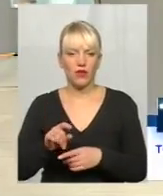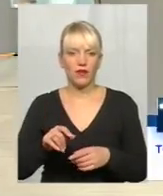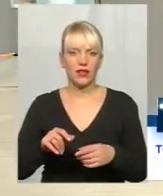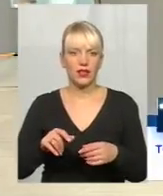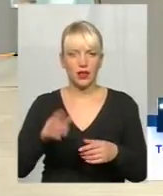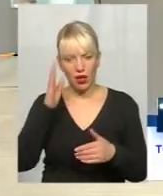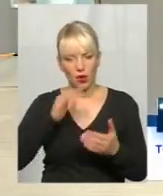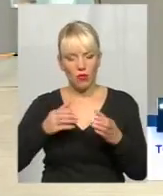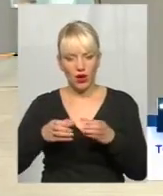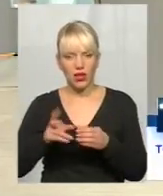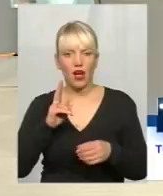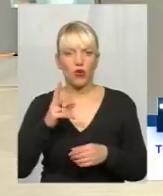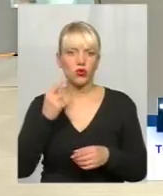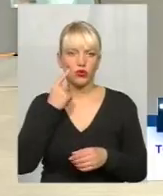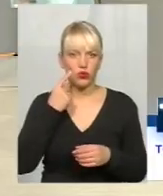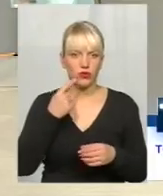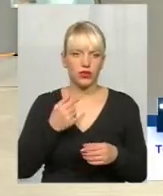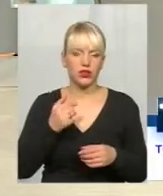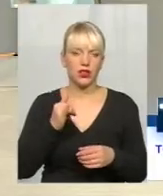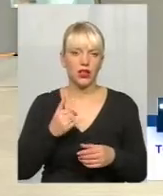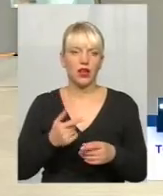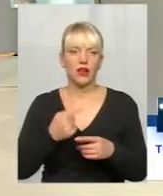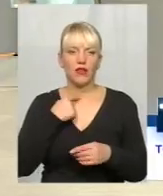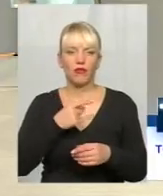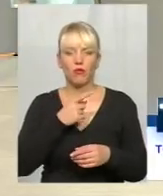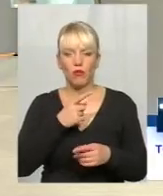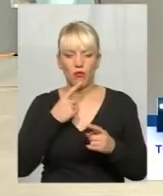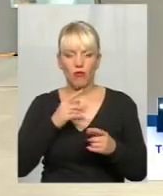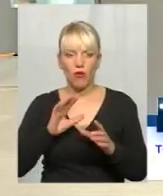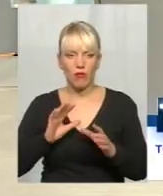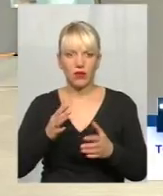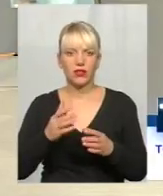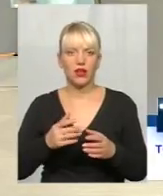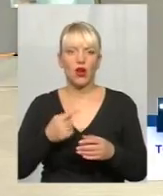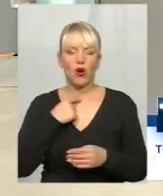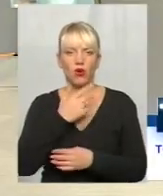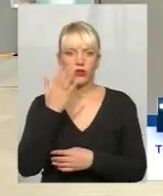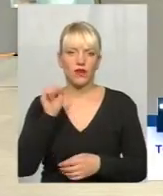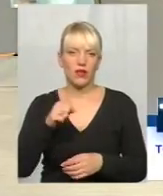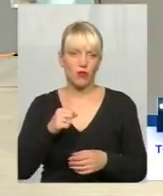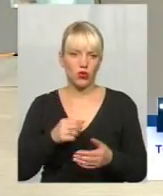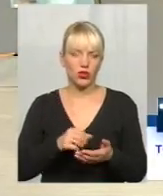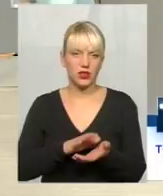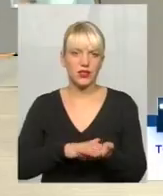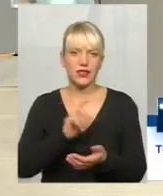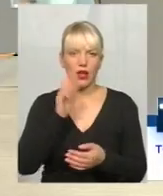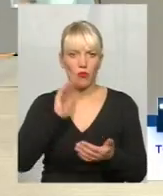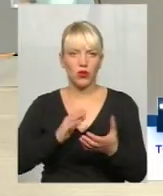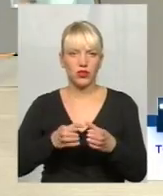якесь відчуття провини, і він все ж таки в момент голосування робить ось такий вибір. Я зрозумію. У нас є дзвіночок один. Доброго вечора.